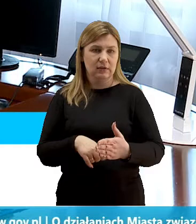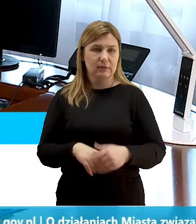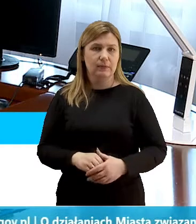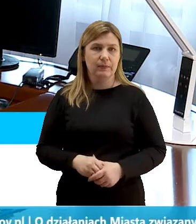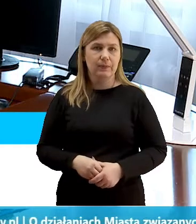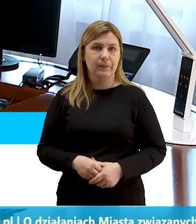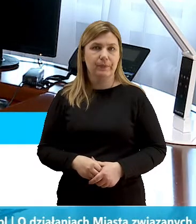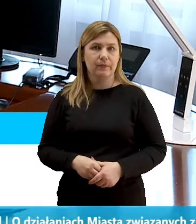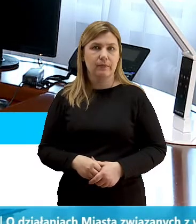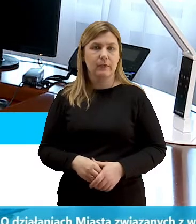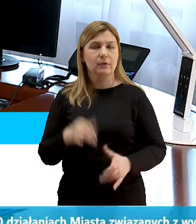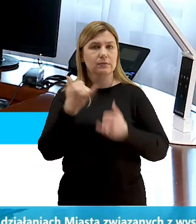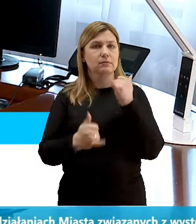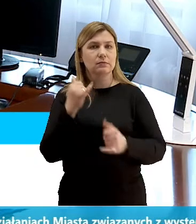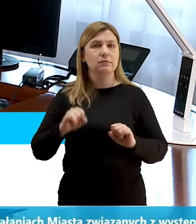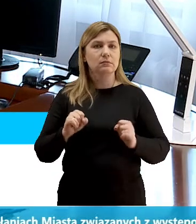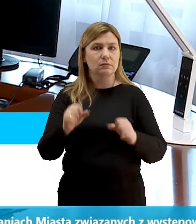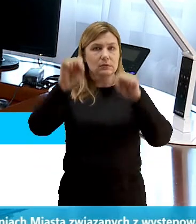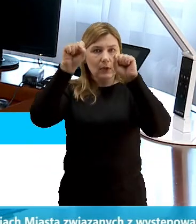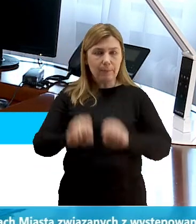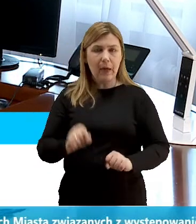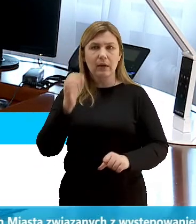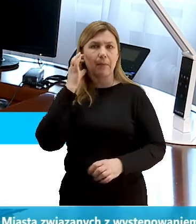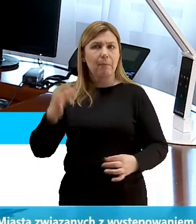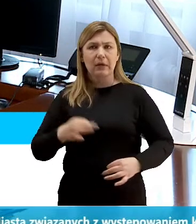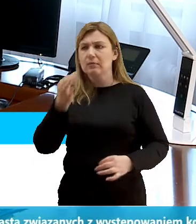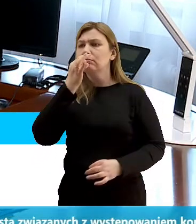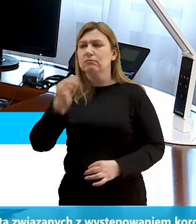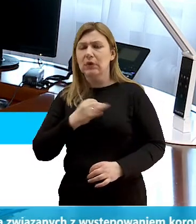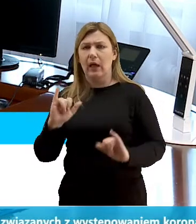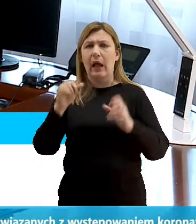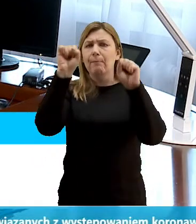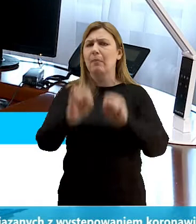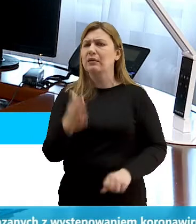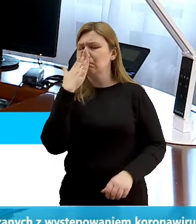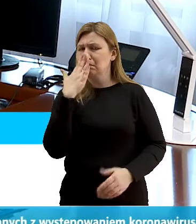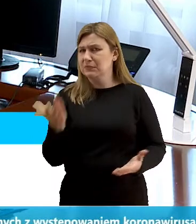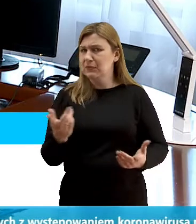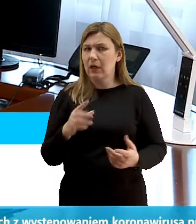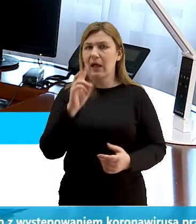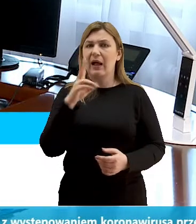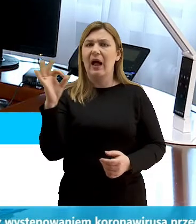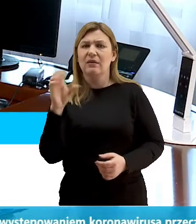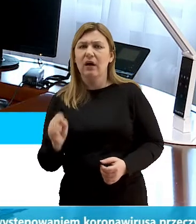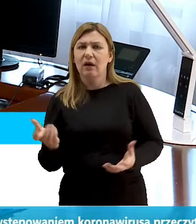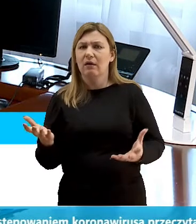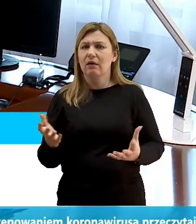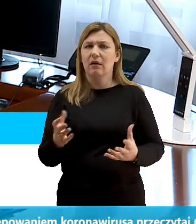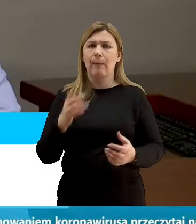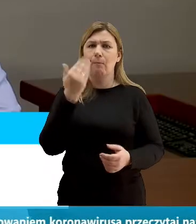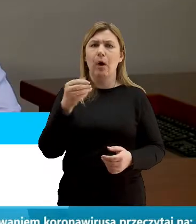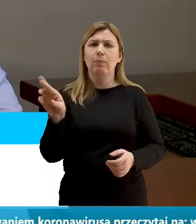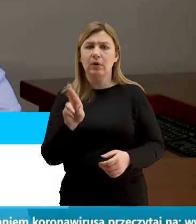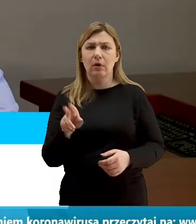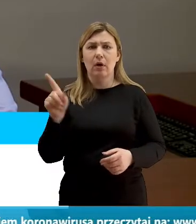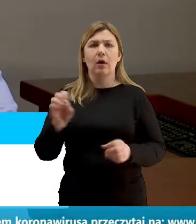Jeżeli chodzi o funkcjonowanie banków, Pani Lokadia pyta, i kas MOPR-u, to oczywiście